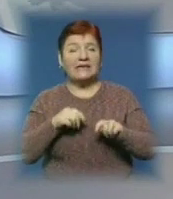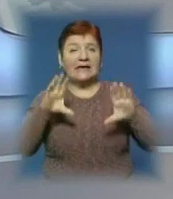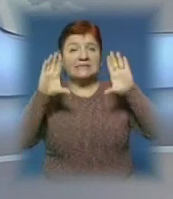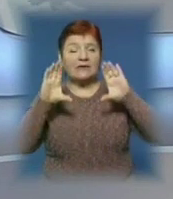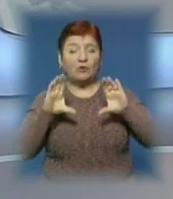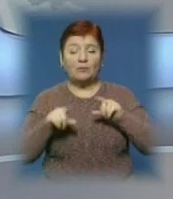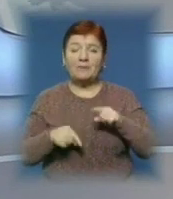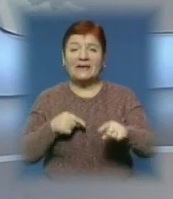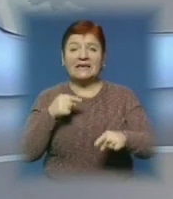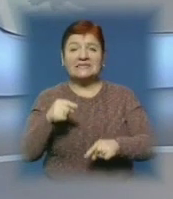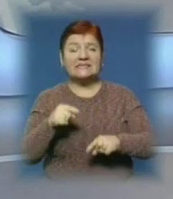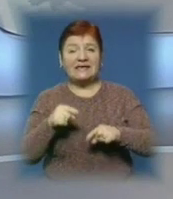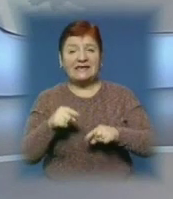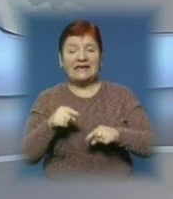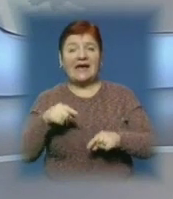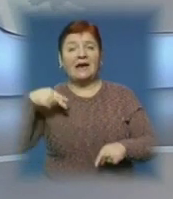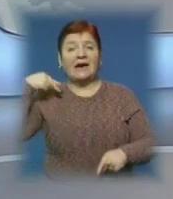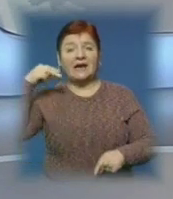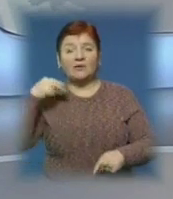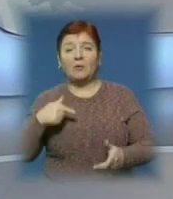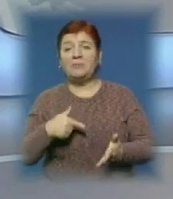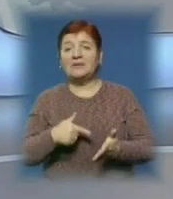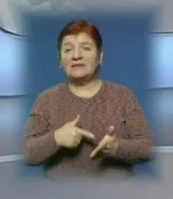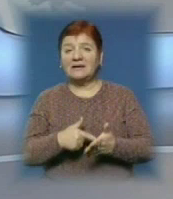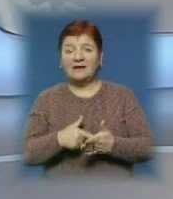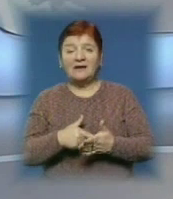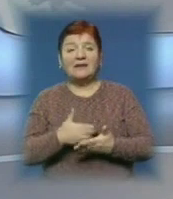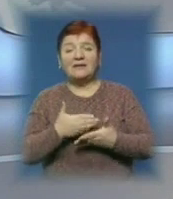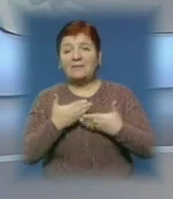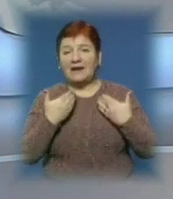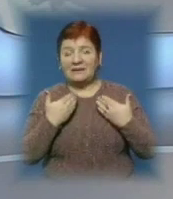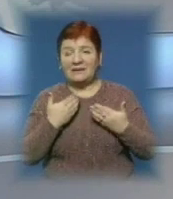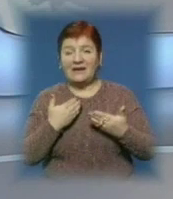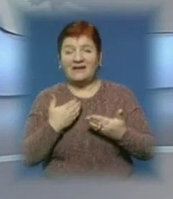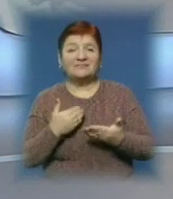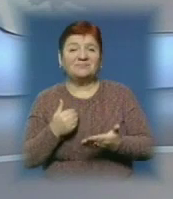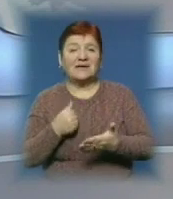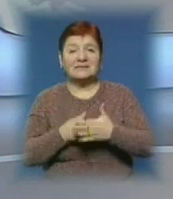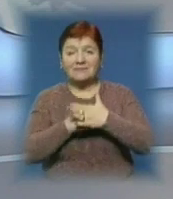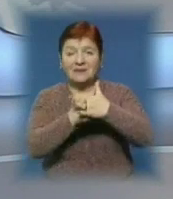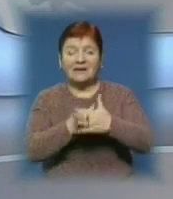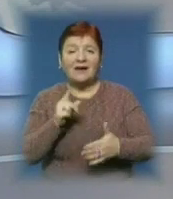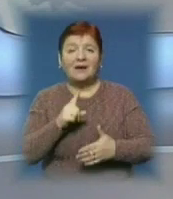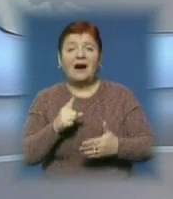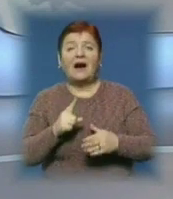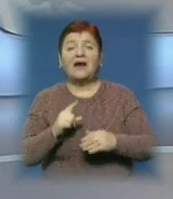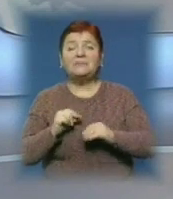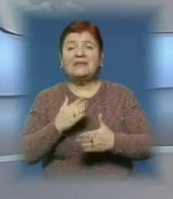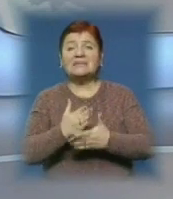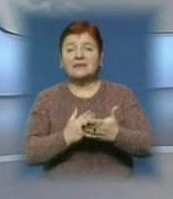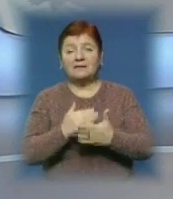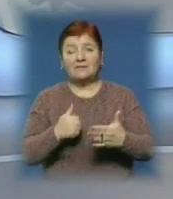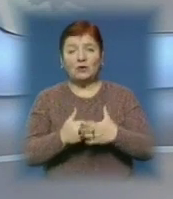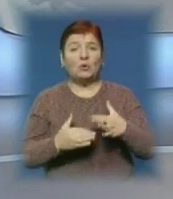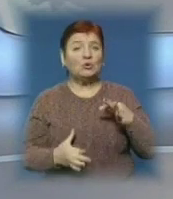перенесенні канікул, проте міський голова не знайшов на це підстав. Відтак прокуратура підготувала адміністративний позов до